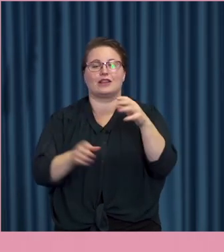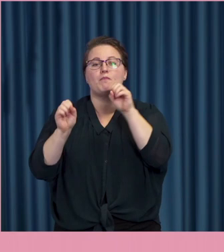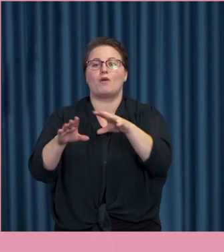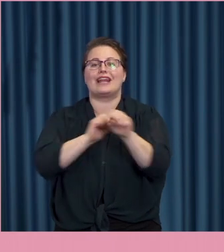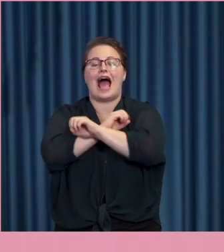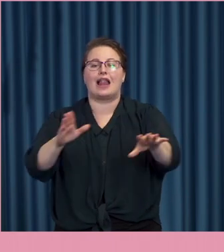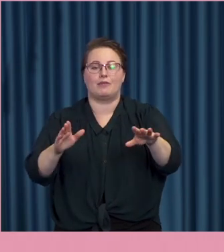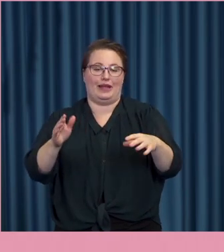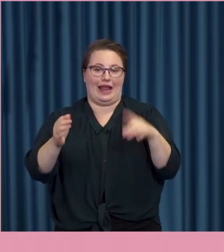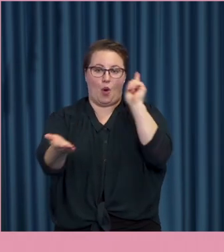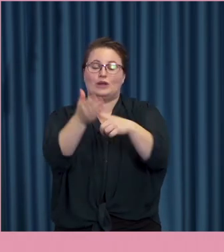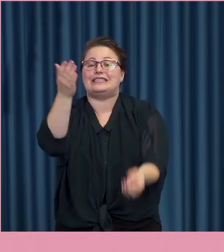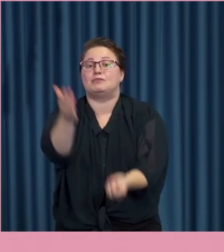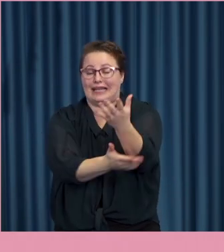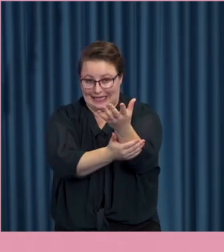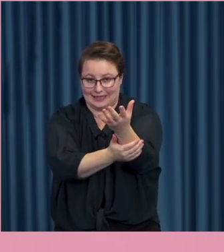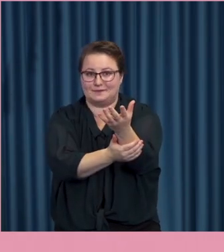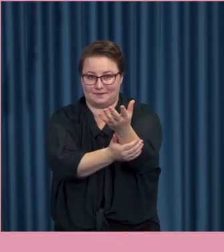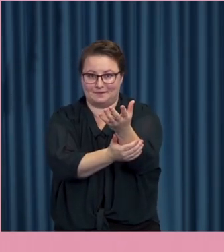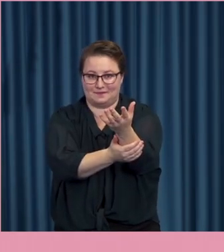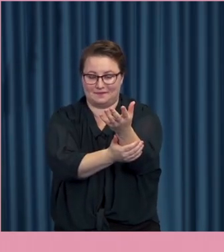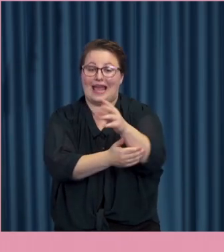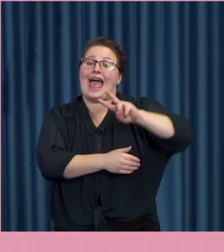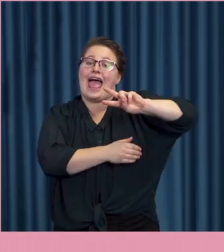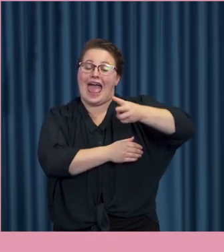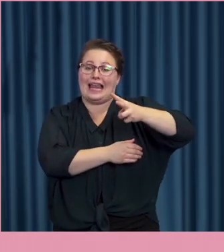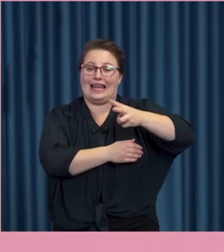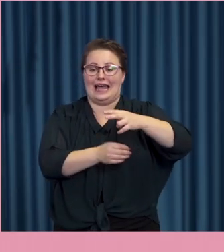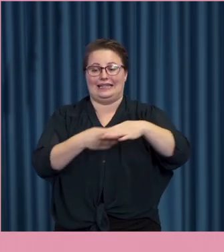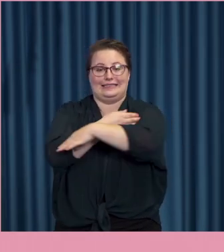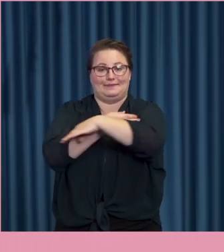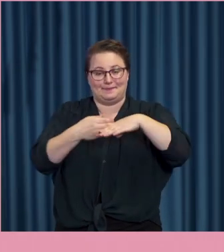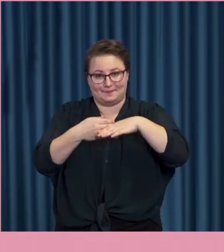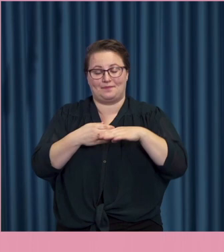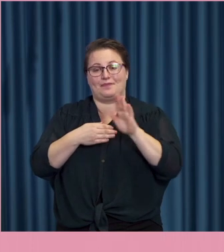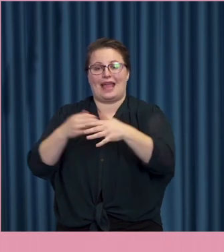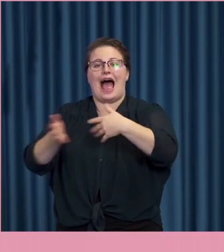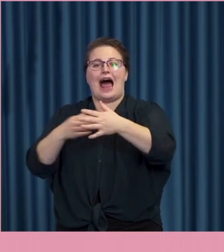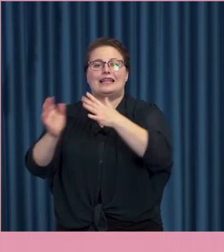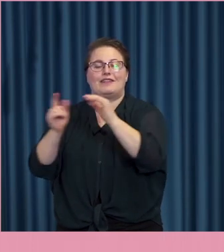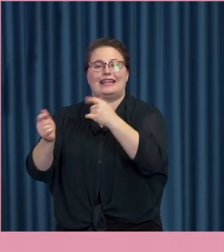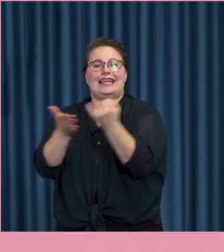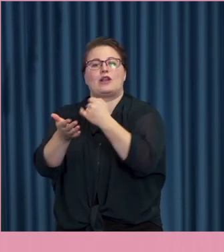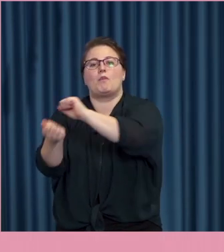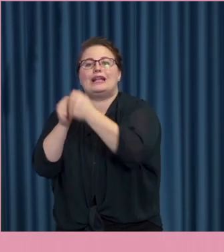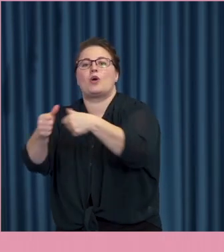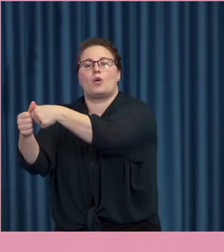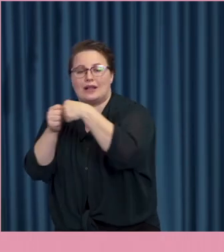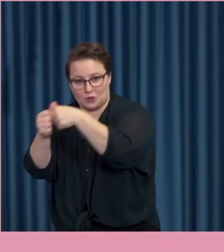allmänna åsiktsbildningen eller inkränkta på handlingsfriheten inom politisk organisation